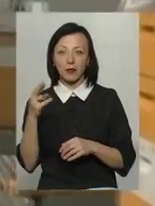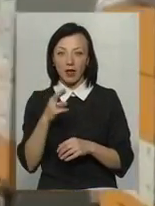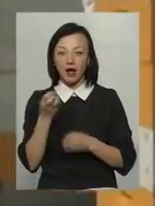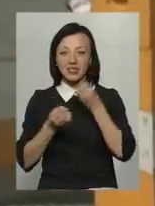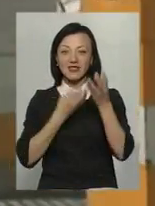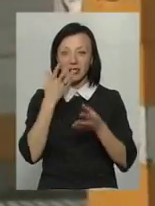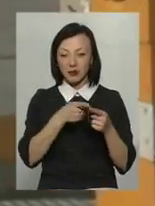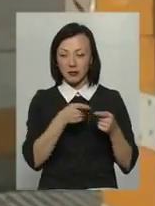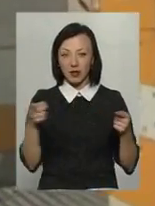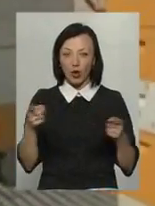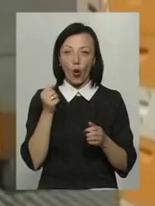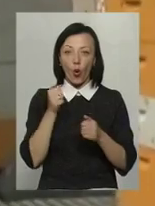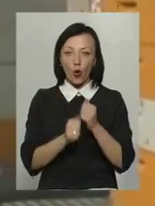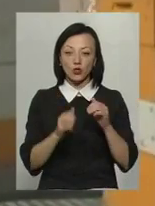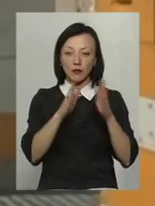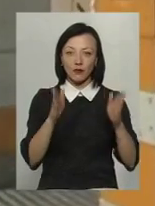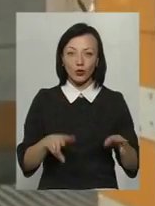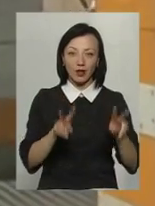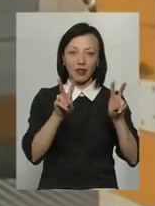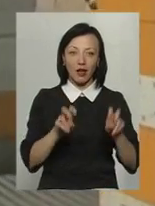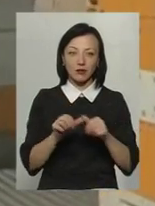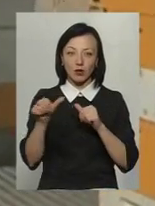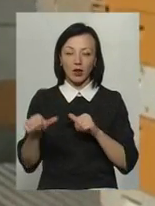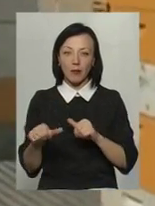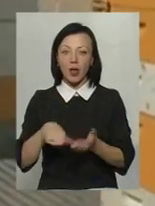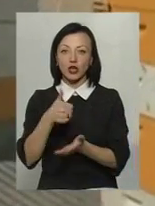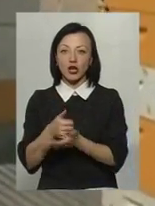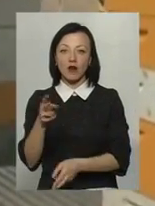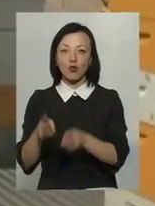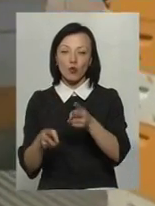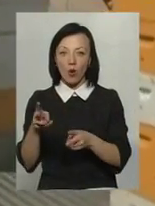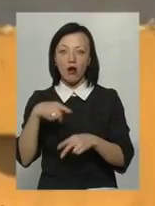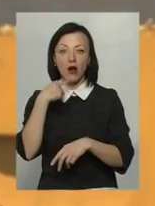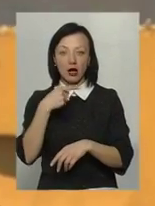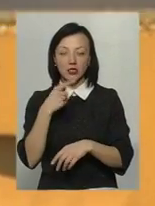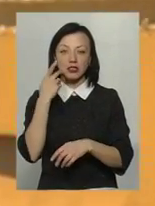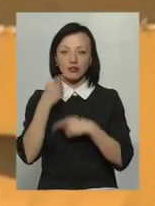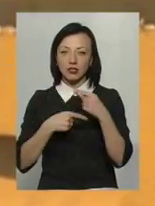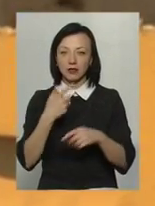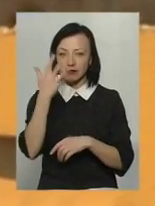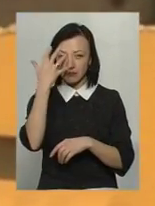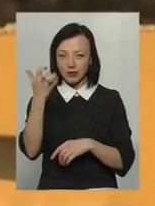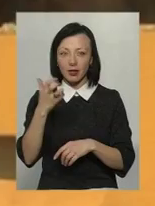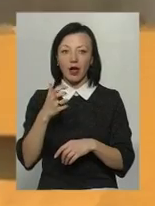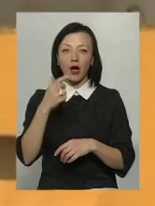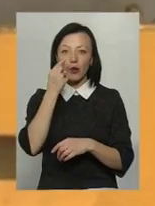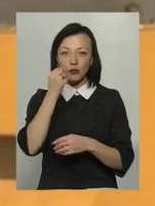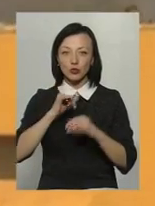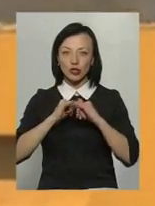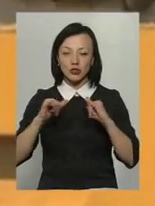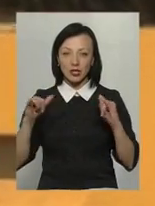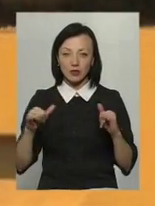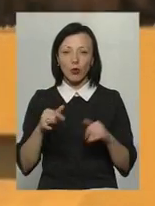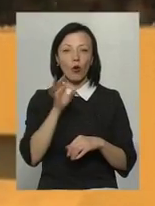Кожен вулик має свою окрему назву. Шеф-кухар Іен Бенц каже, що завжди захоплювався бджільництвом. Розумів,